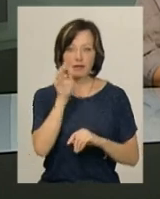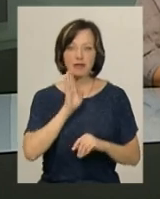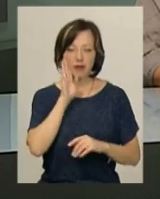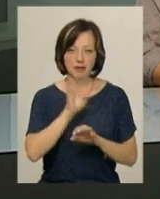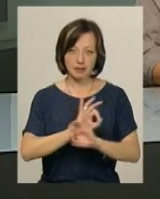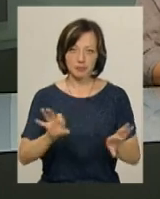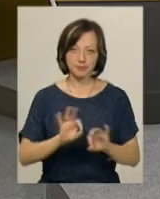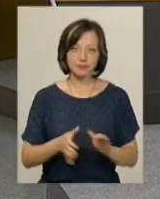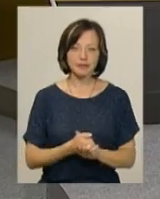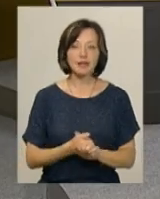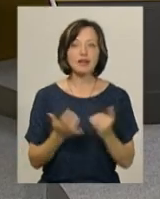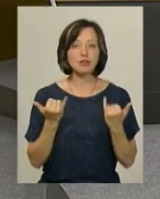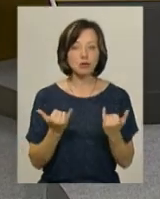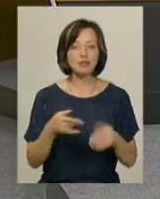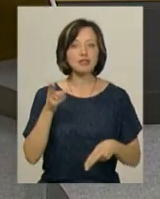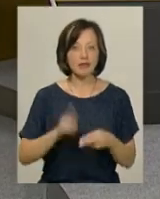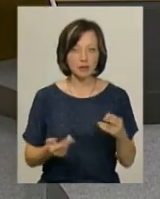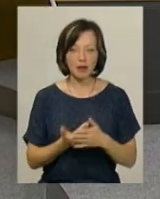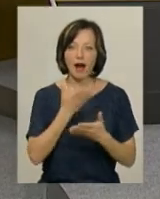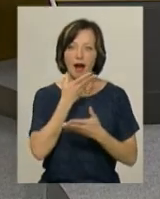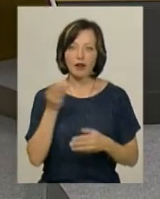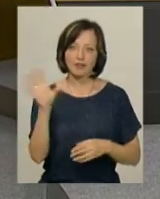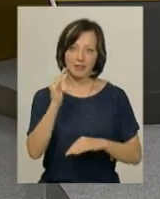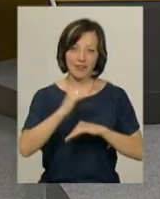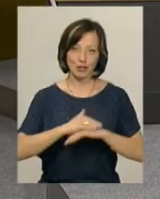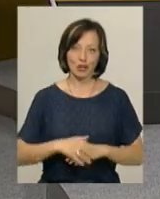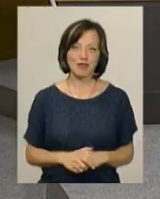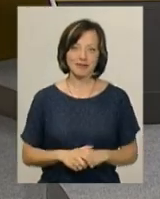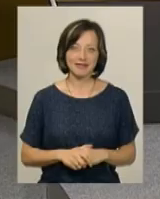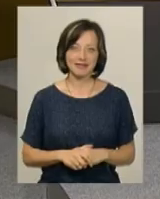вранці. На цьому наш випуск завершено. Гарного всім вечора!